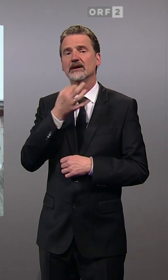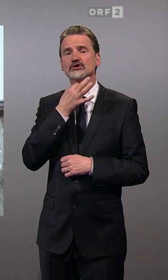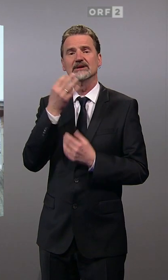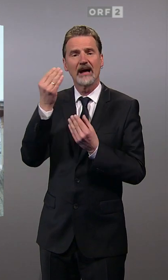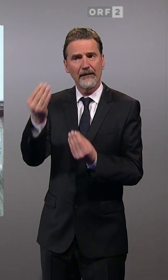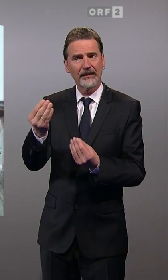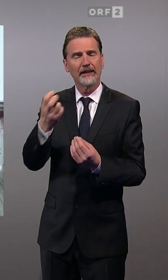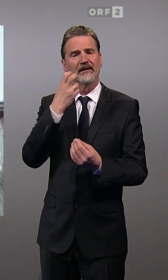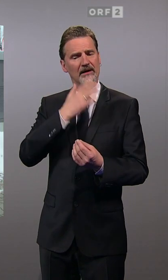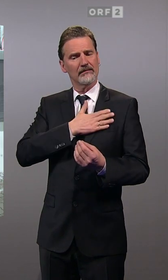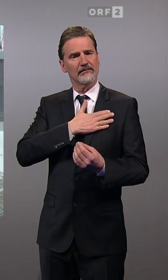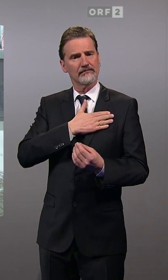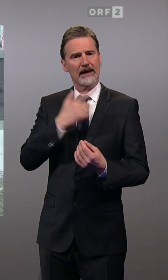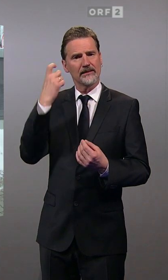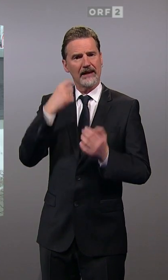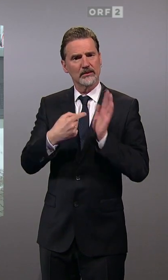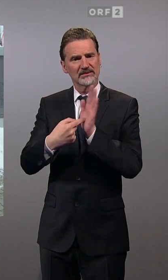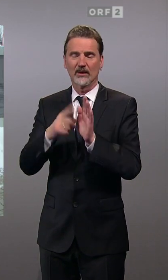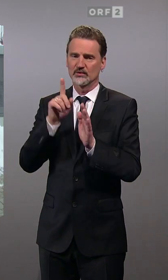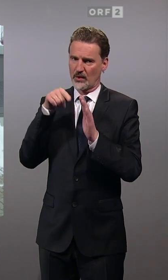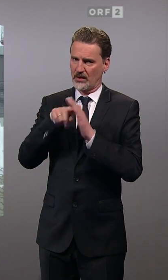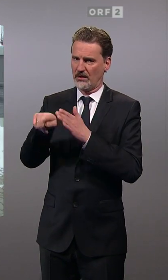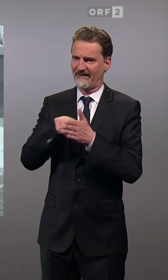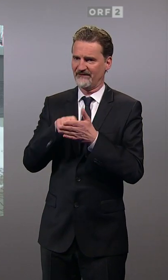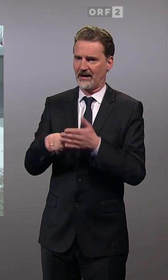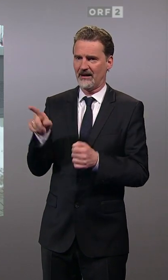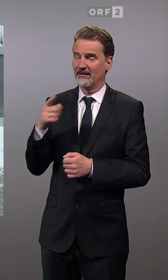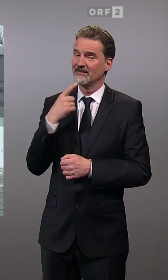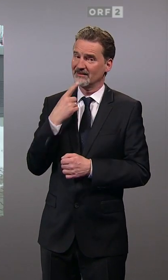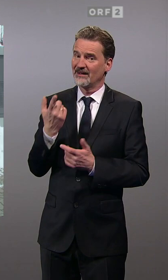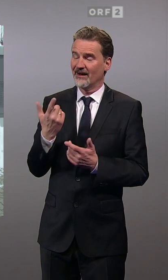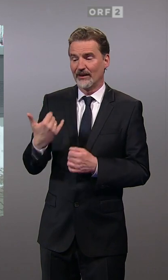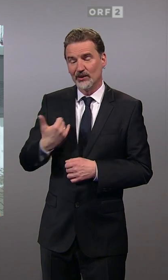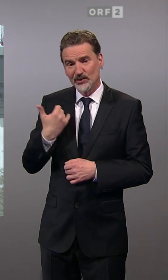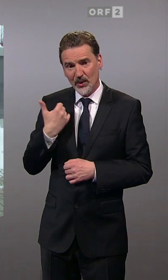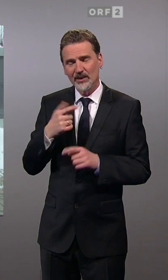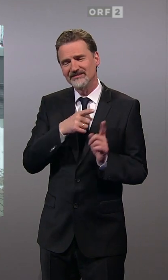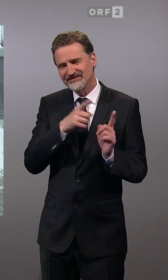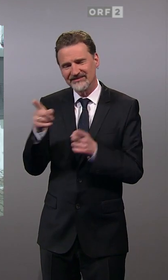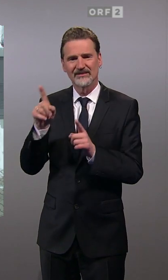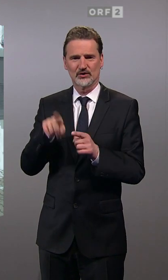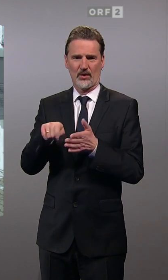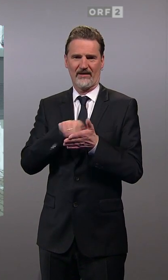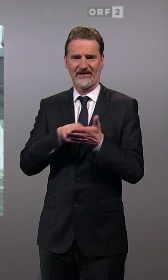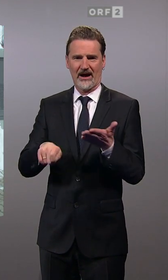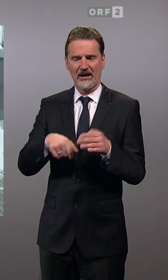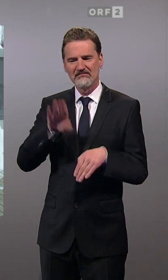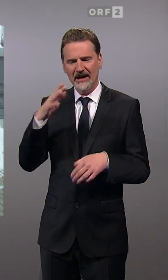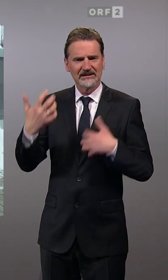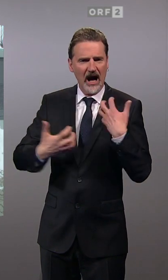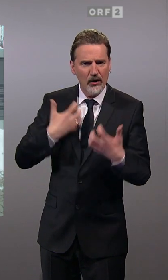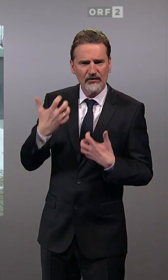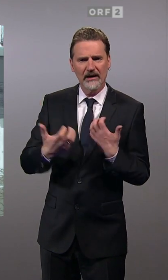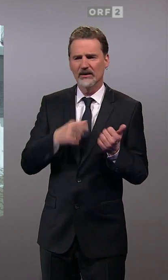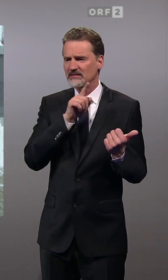wahrgenommen haben will, sollte wählen gehen. Dass man das halt nutzt, eben gerade wenn man jung ist, weil sich die Jungen meistens eben aufregen drüber.